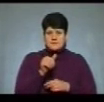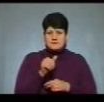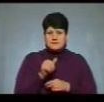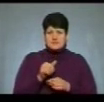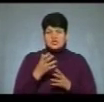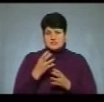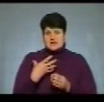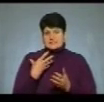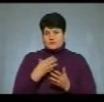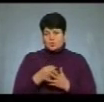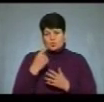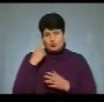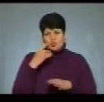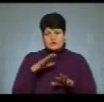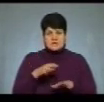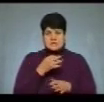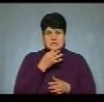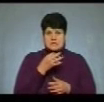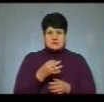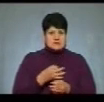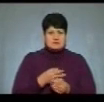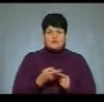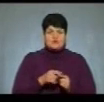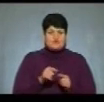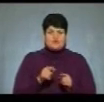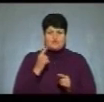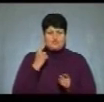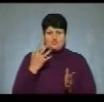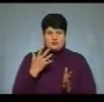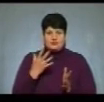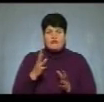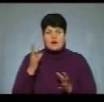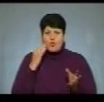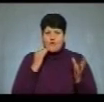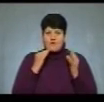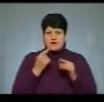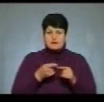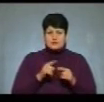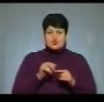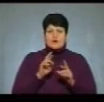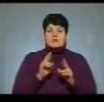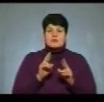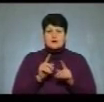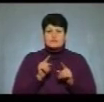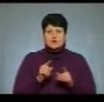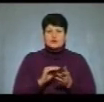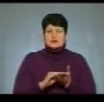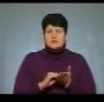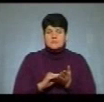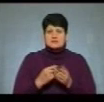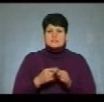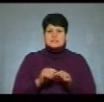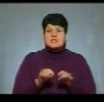свою позицію не висловив з цього приводу. З рахуванням цього, як воно описане, дане